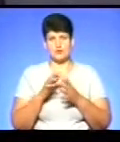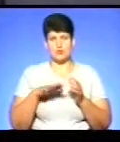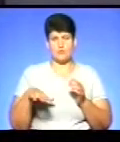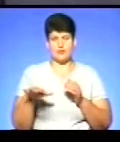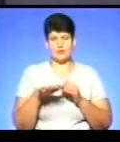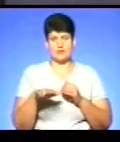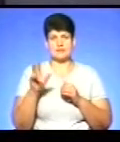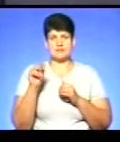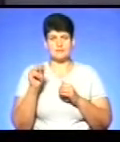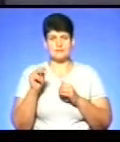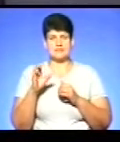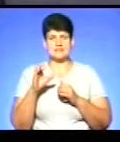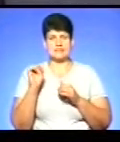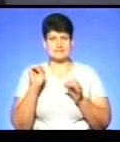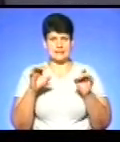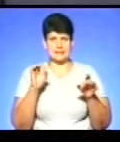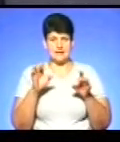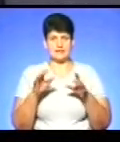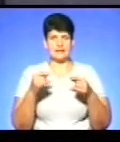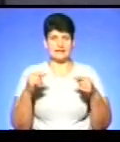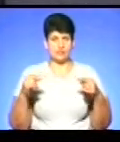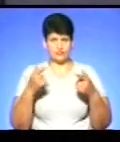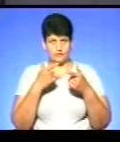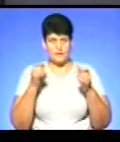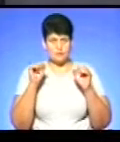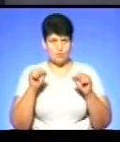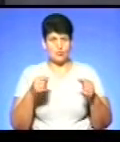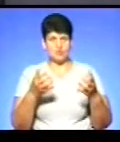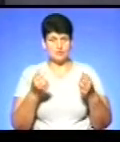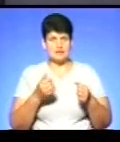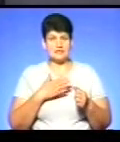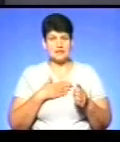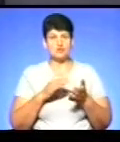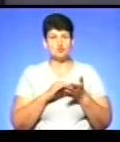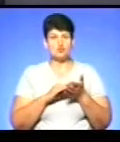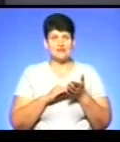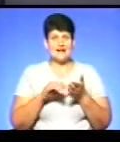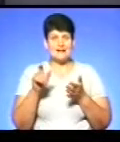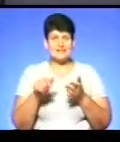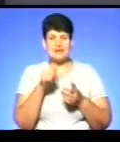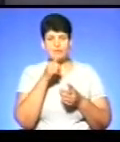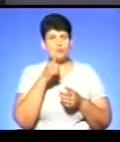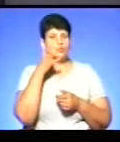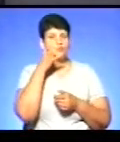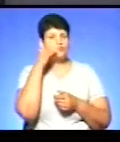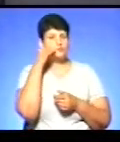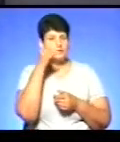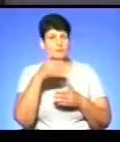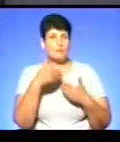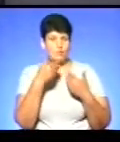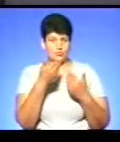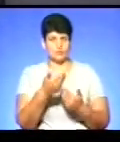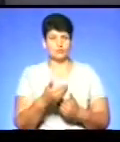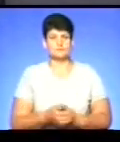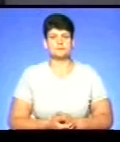цифровим сигналом, а також деяку іншу інформацію можна отримати. Наші журналісти спробували дотелефонуватися. Пропоную подивитися